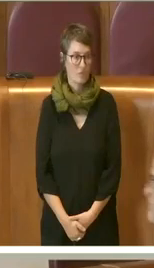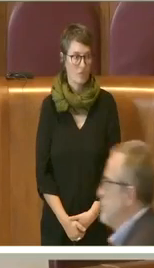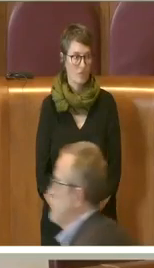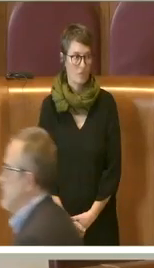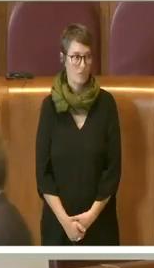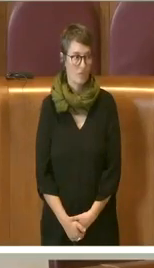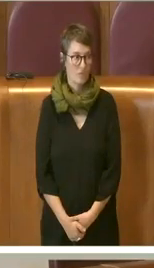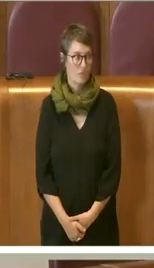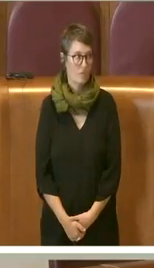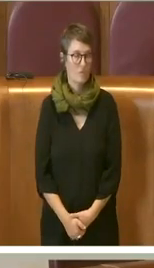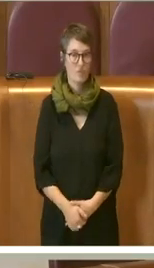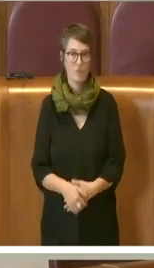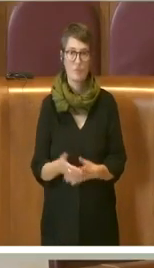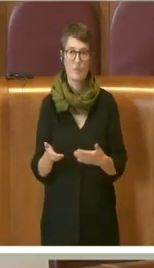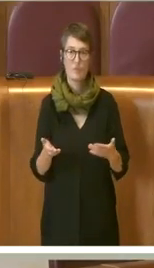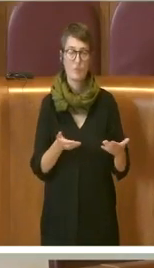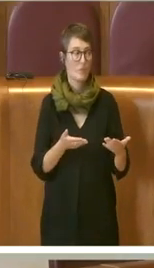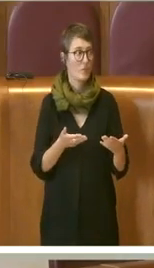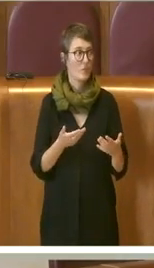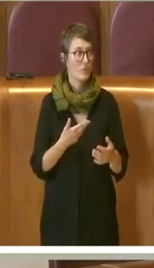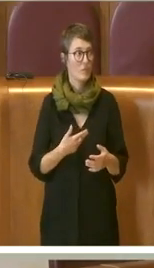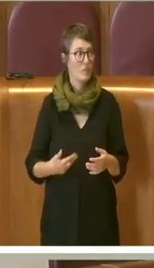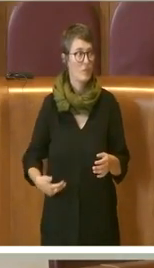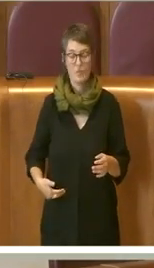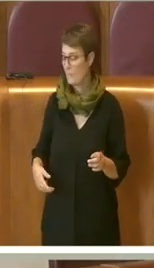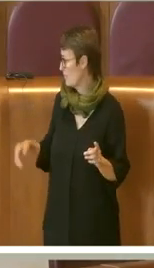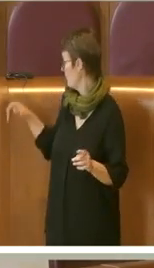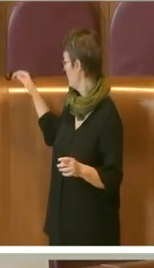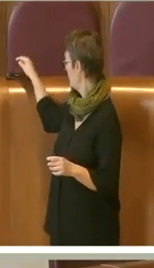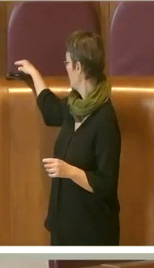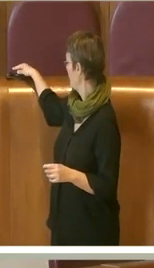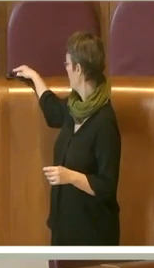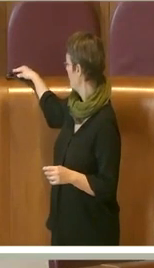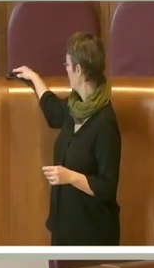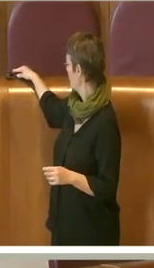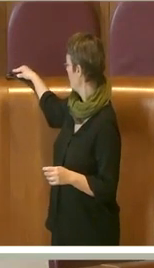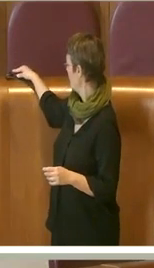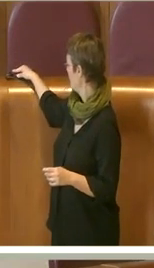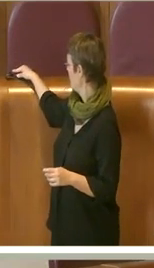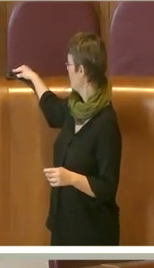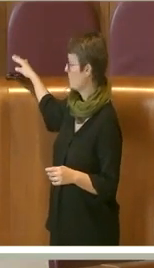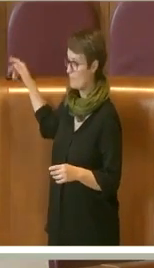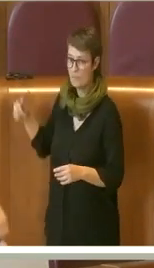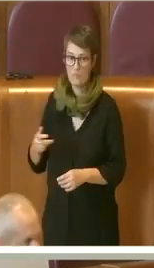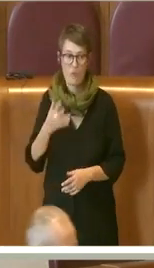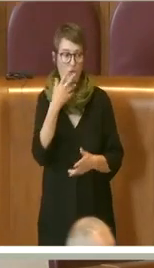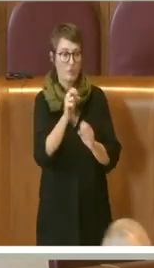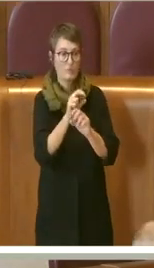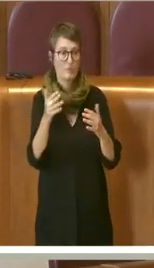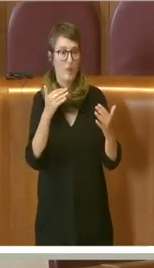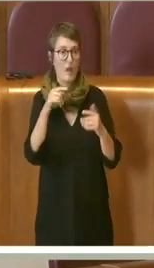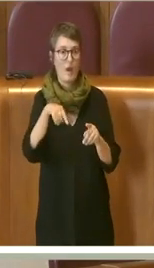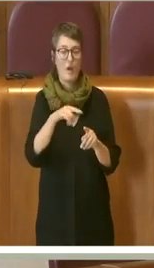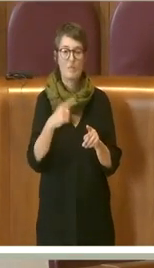Prego consigliere. Sull'ordine dei lavori. Volevo sottolineare all'aula, chi ci